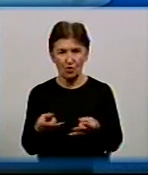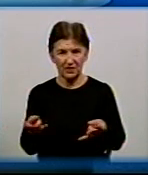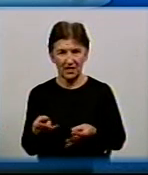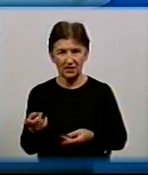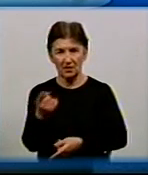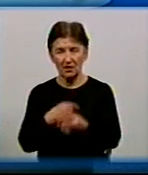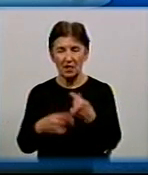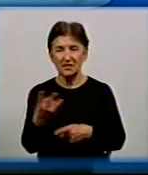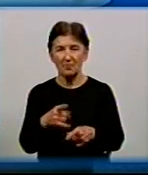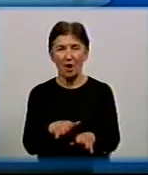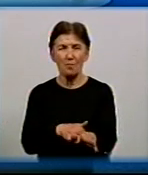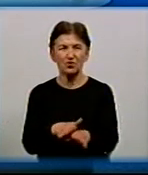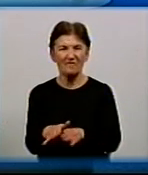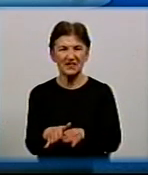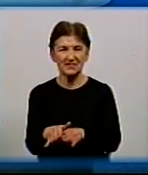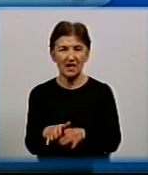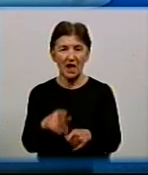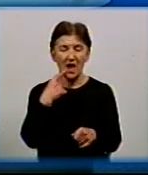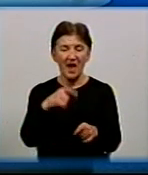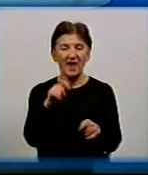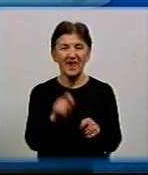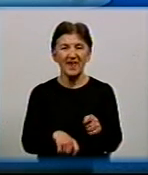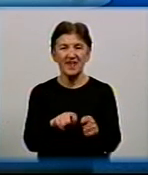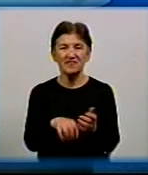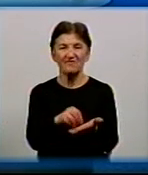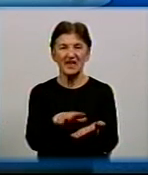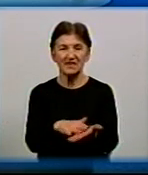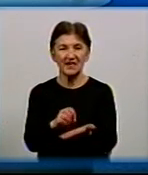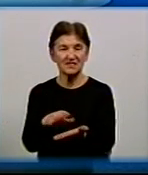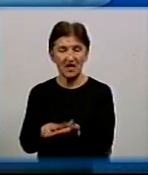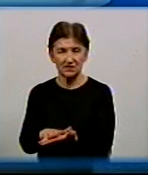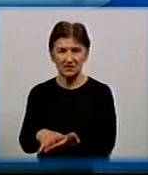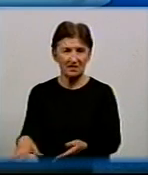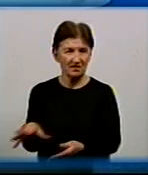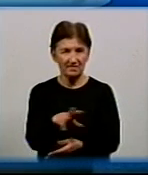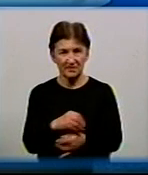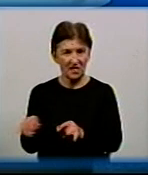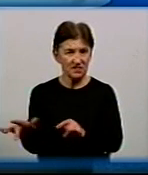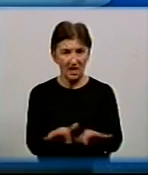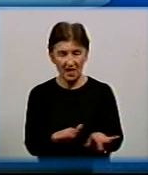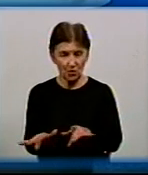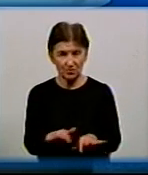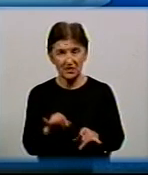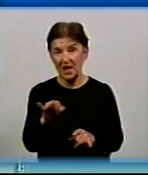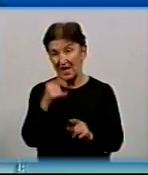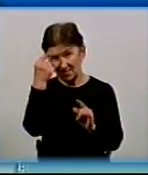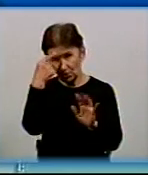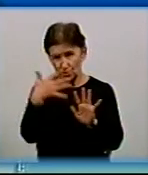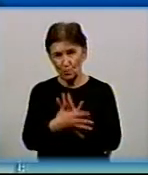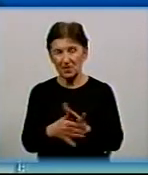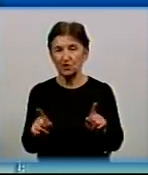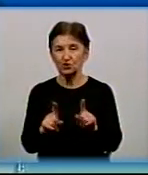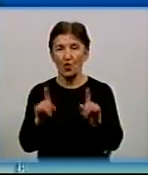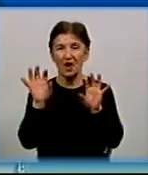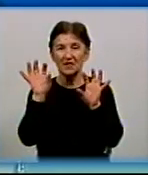проведення інферізації як технічних засобів, так і в тому, в числі фінансово-господарської діяльності. І зрозуміло, що законодавство,